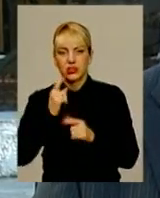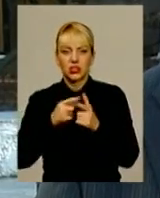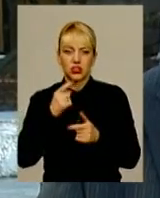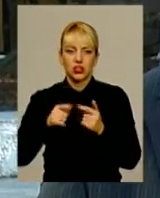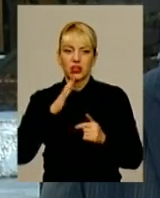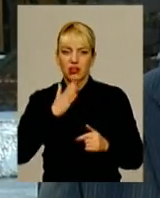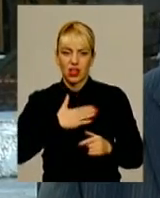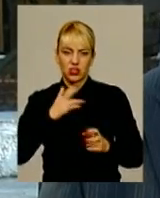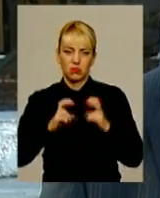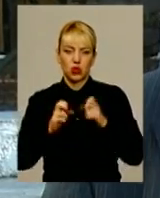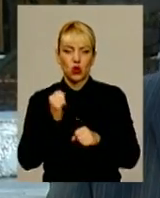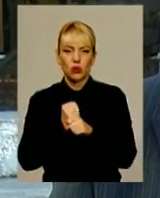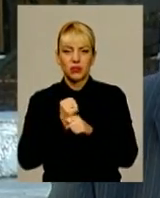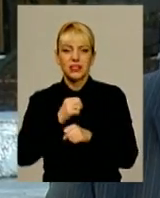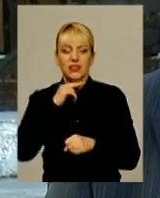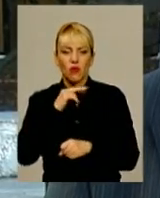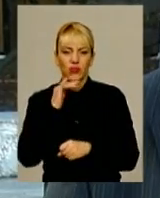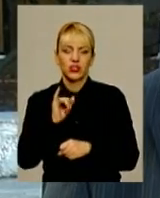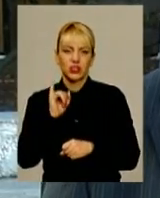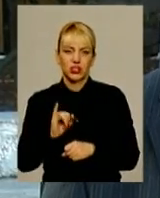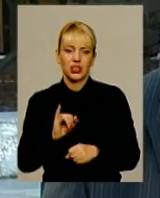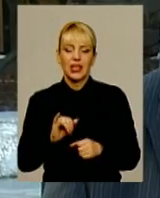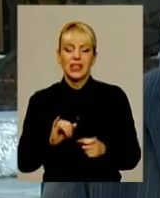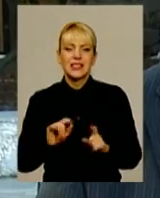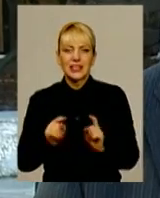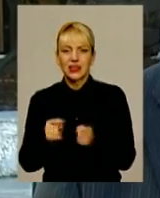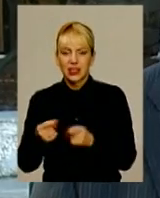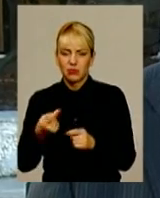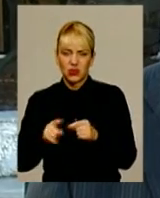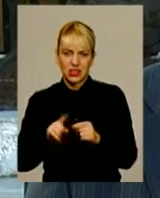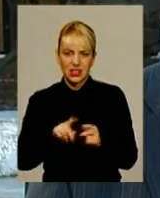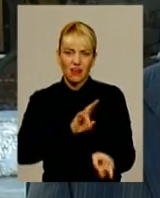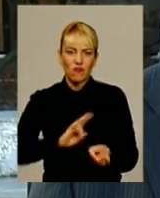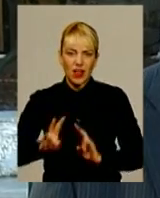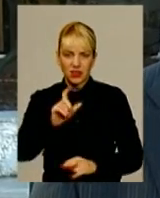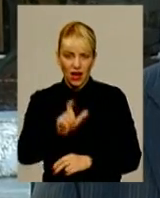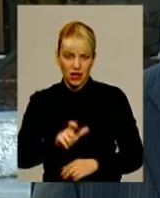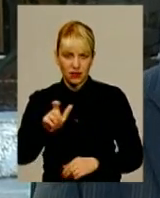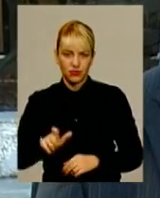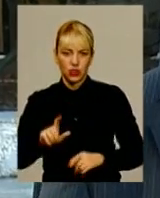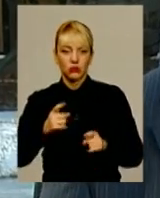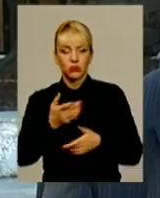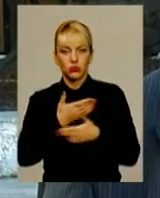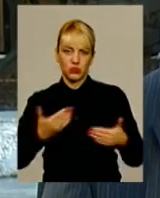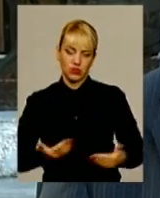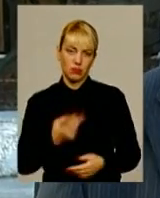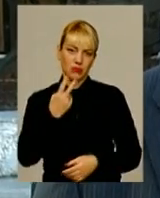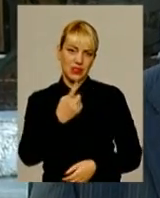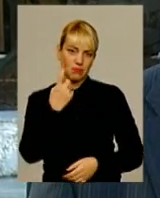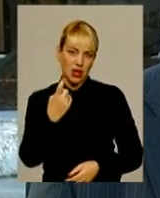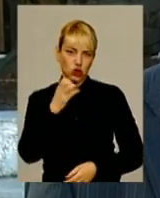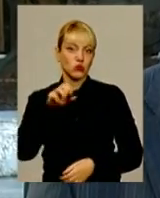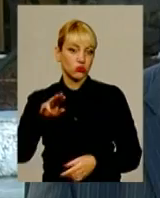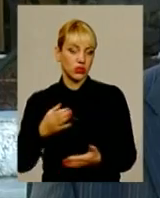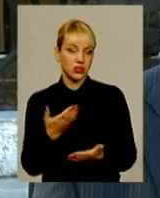робити зауваження, затримувати цих вандалів, тому що ми живемо в 21 столітті і,